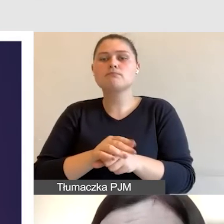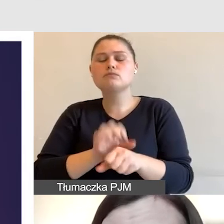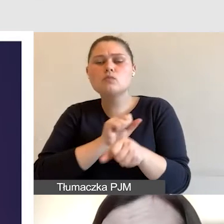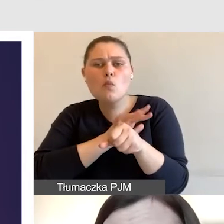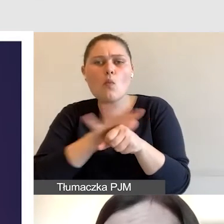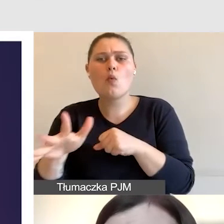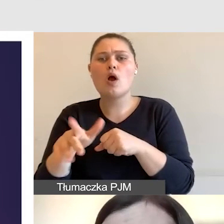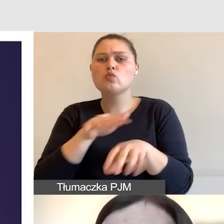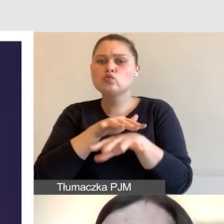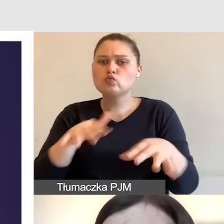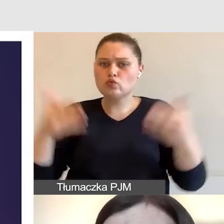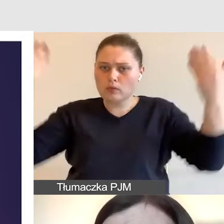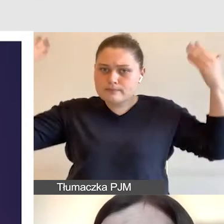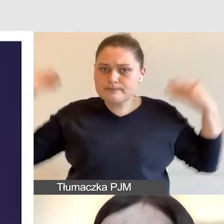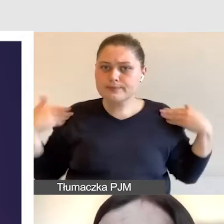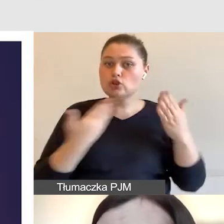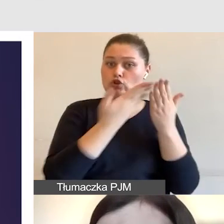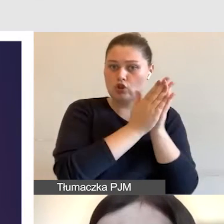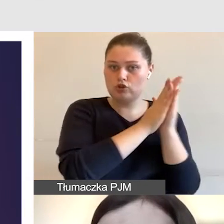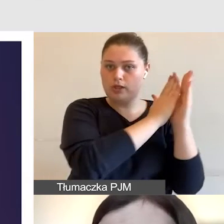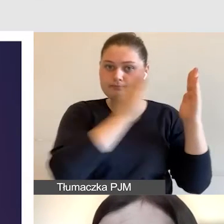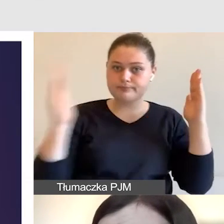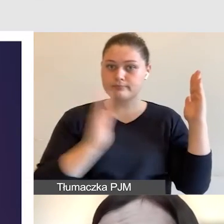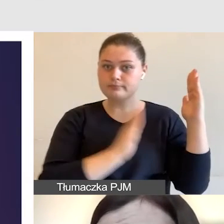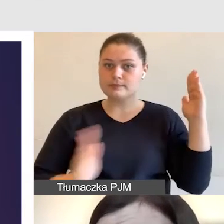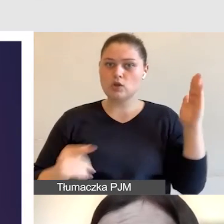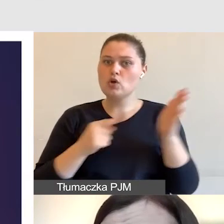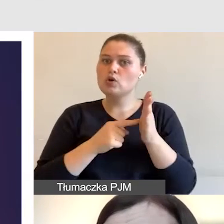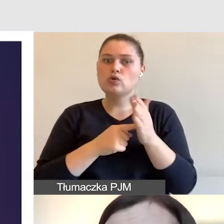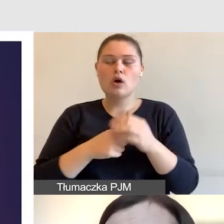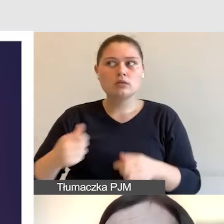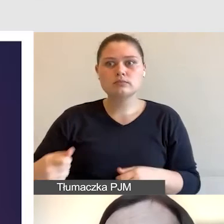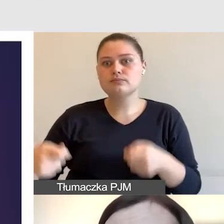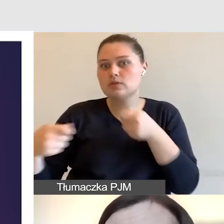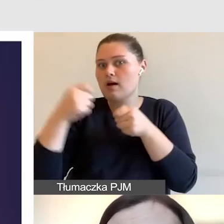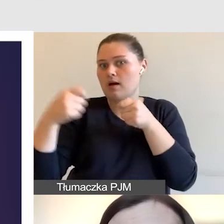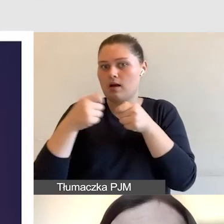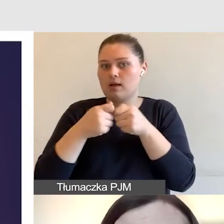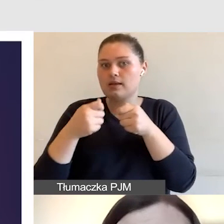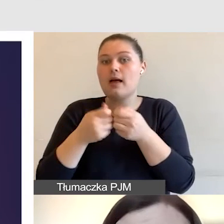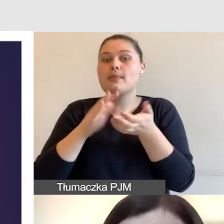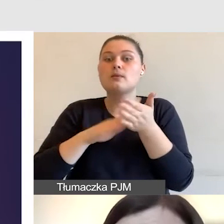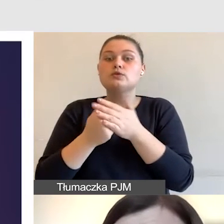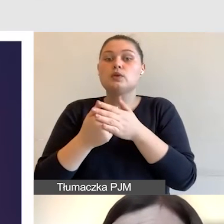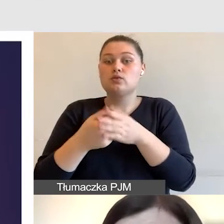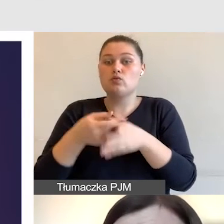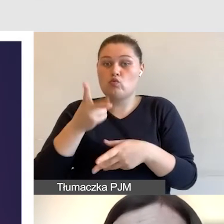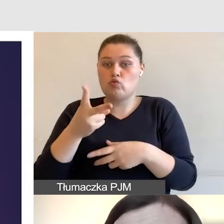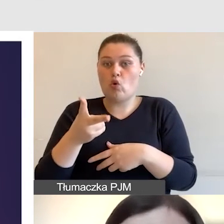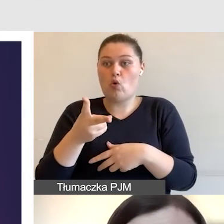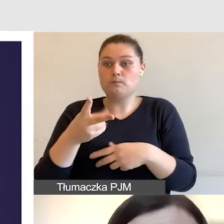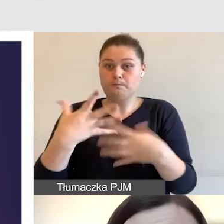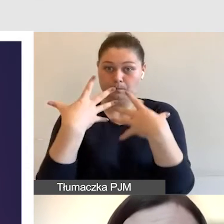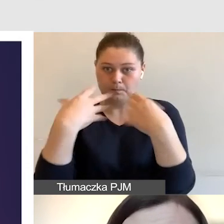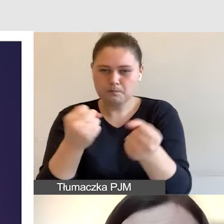rozproszony użytkownik zacznie czytać tytuły książek, które są w naszym tle, a nie skupi się na tym,